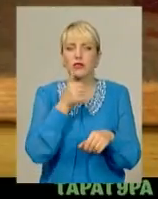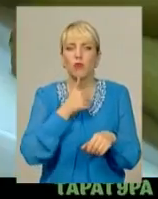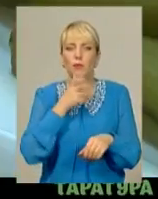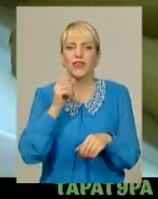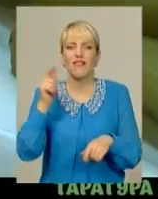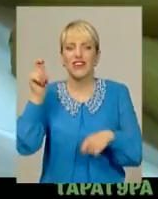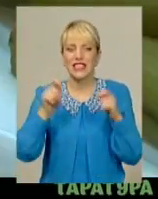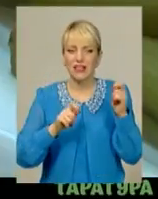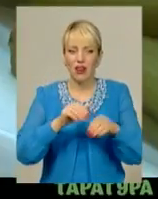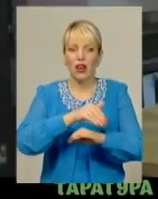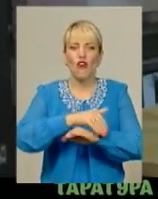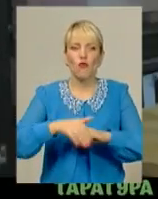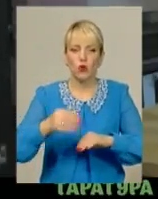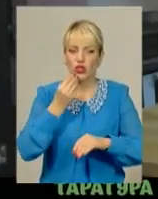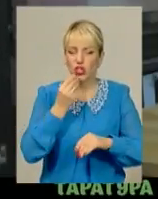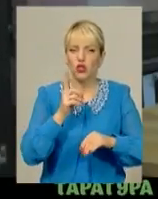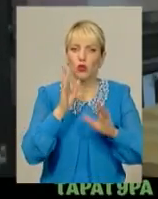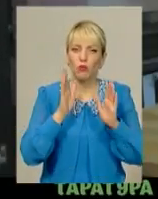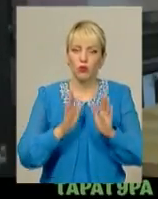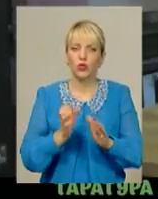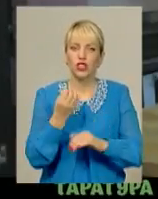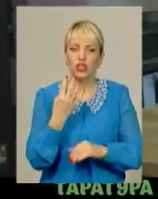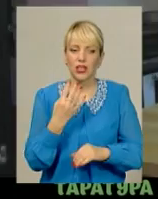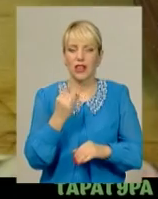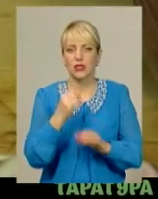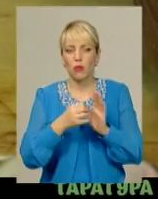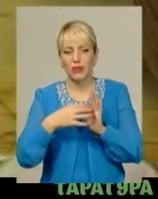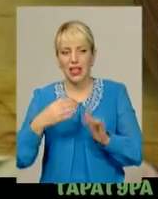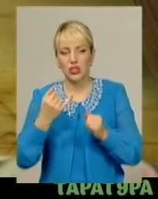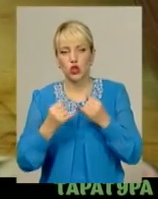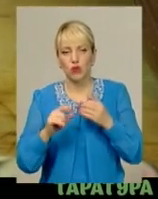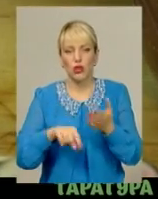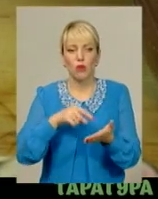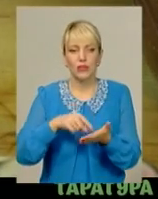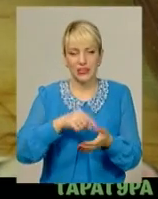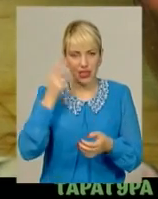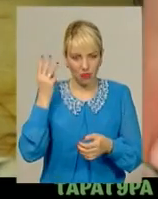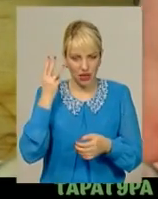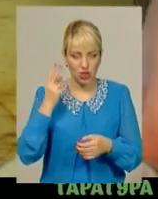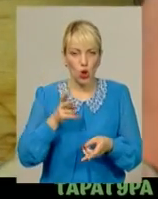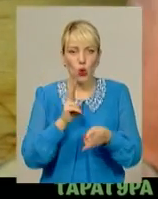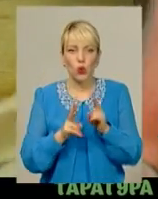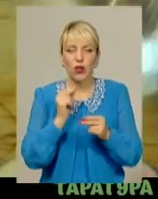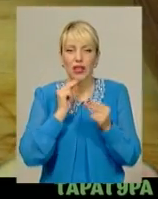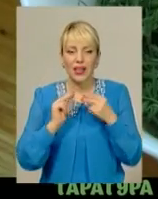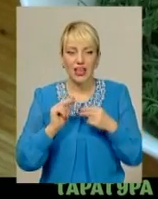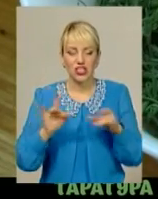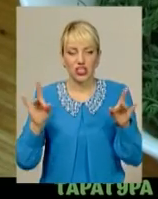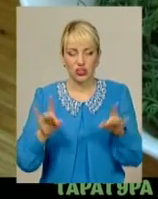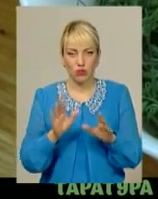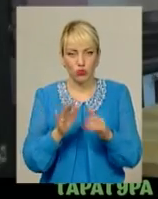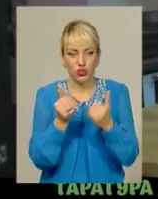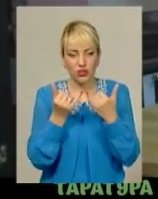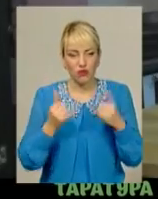фестивалі вуличної їжі, що відбудеться 14 та 15 жовтня у Хмельницькому. Кухарі кращих ресторацій міста